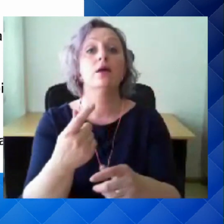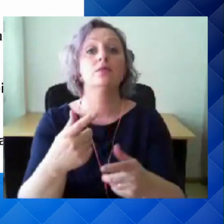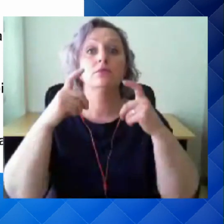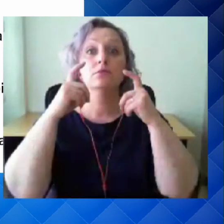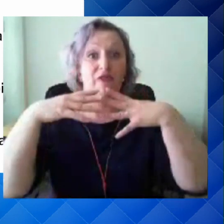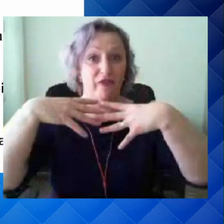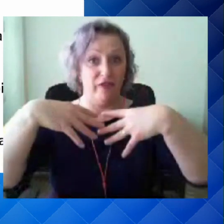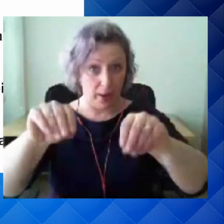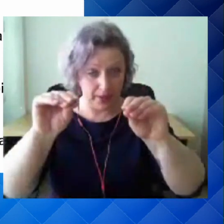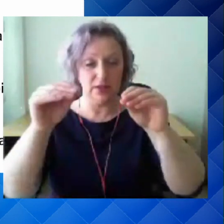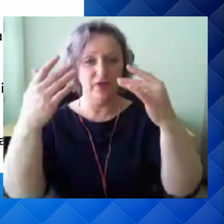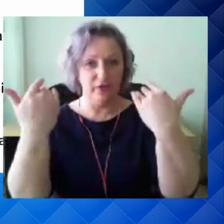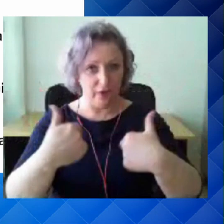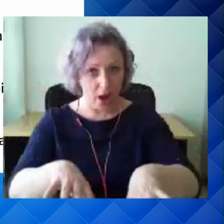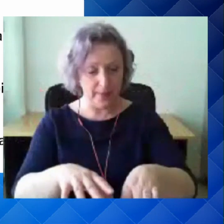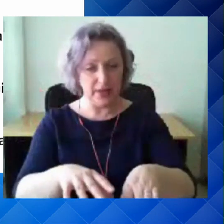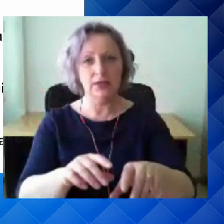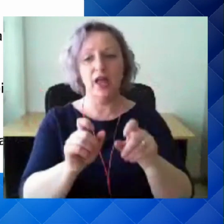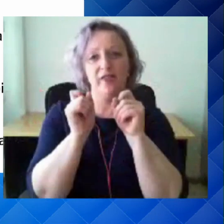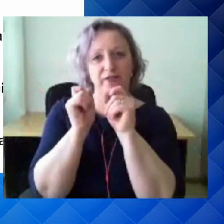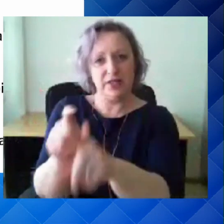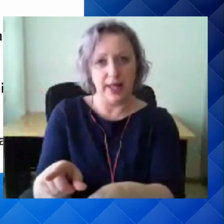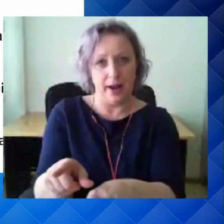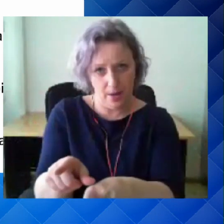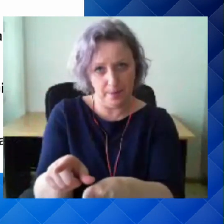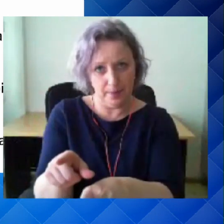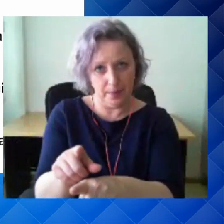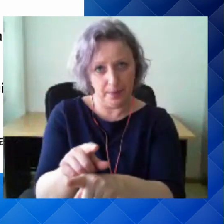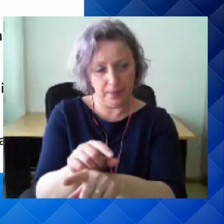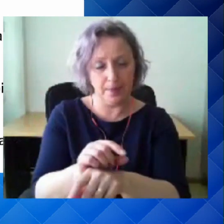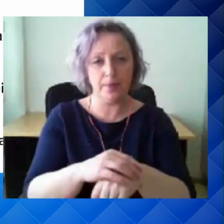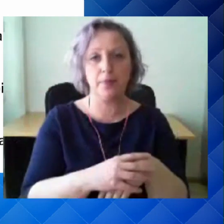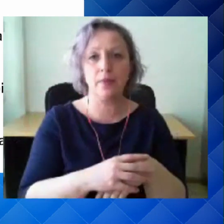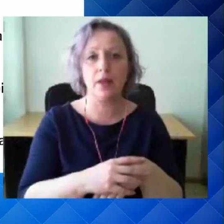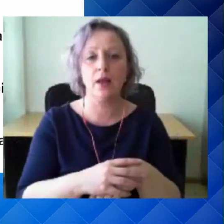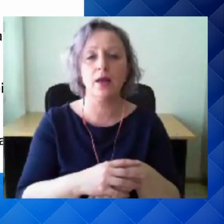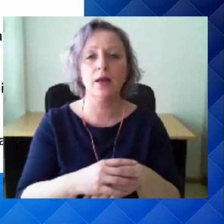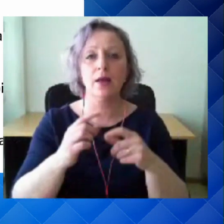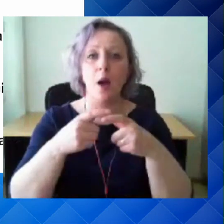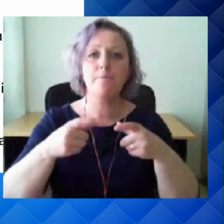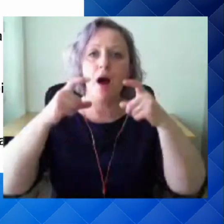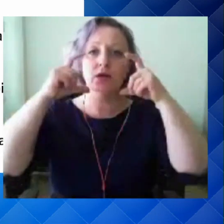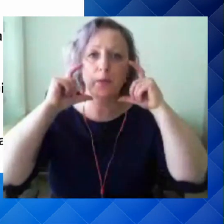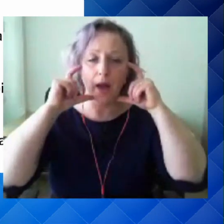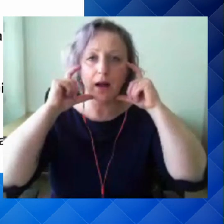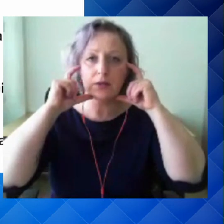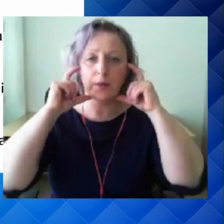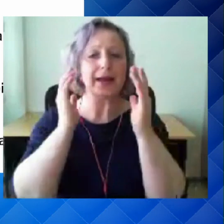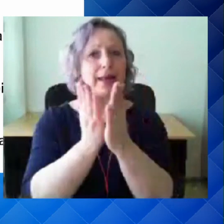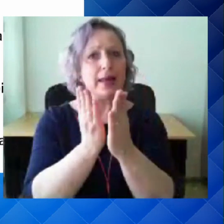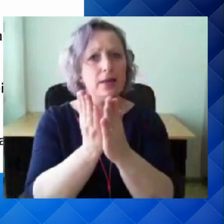vastavalt siis ka pisatakse ära. Maski paigadamisel tuleb